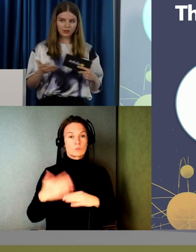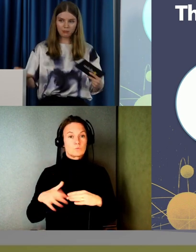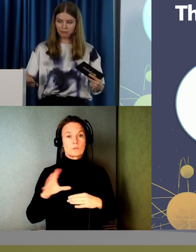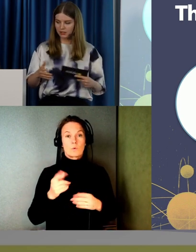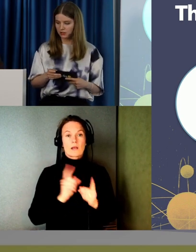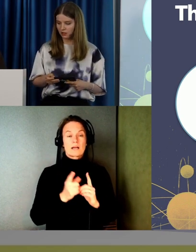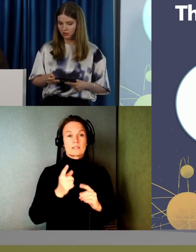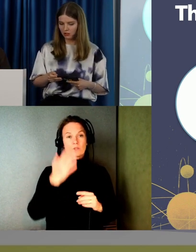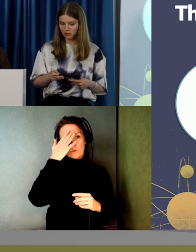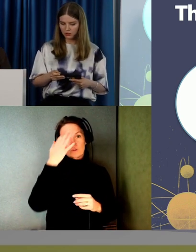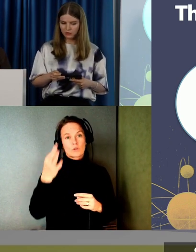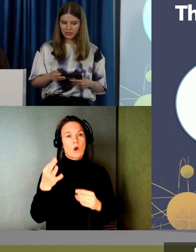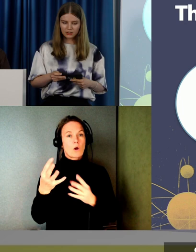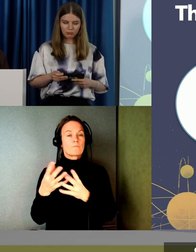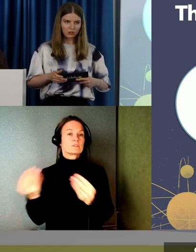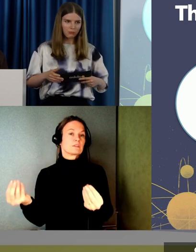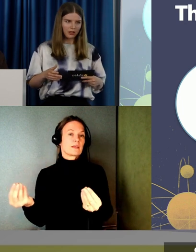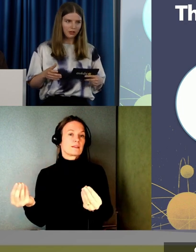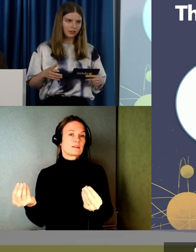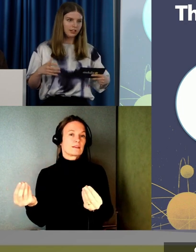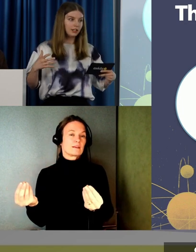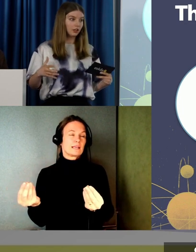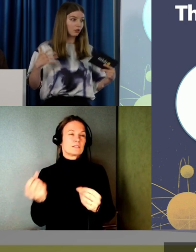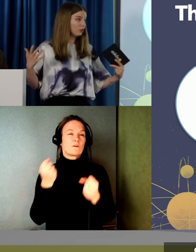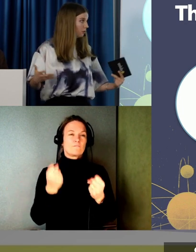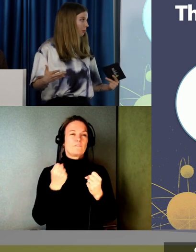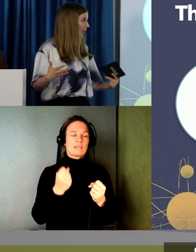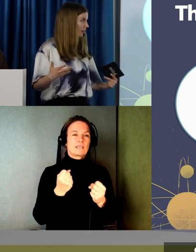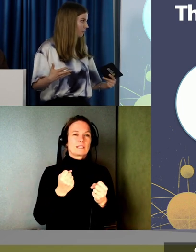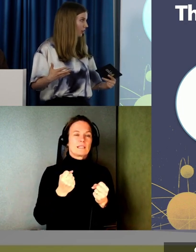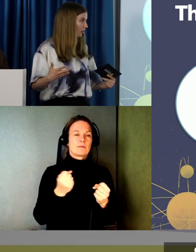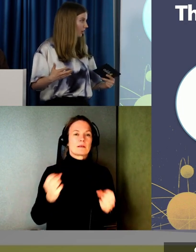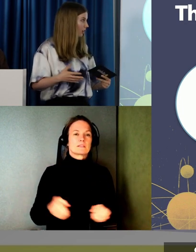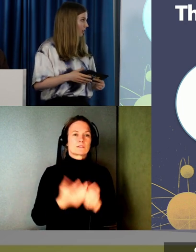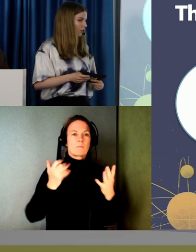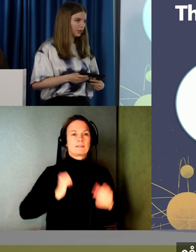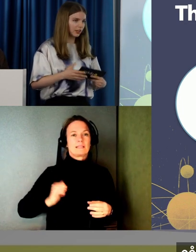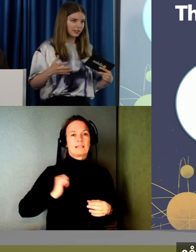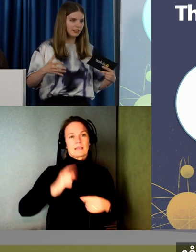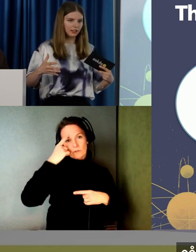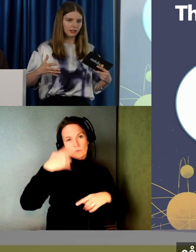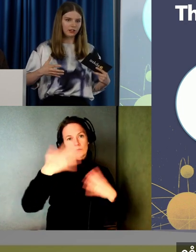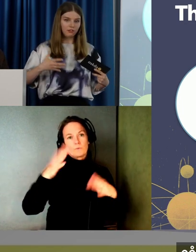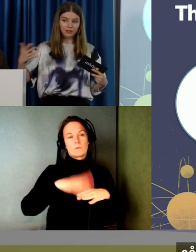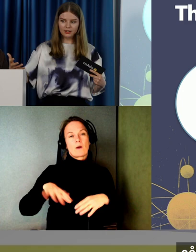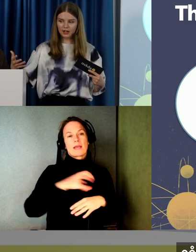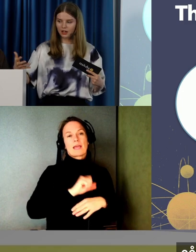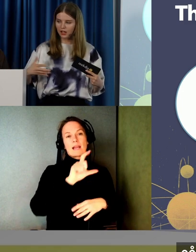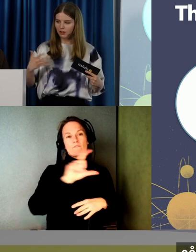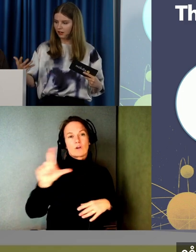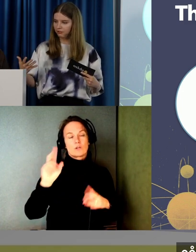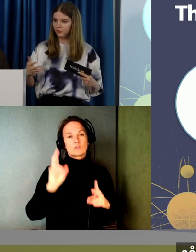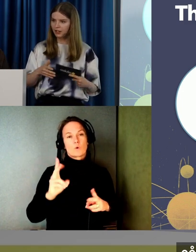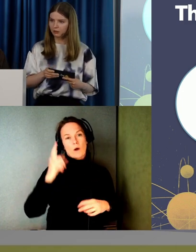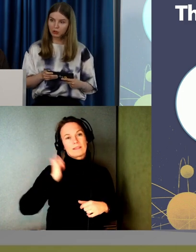kunskapstappas. Så det är viktigt att man skapar en tillgänglig kultur på hela sitt företag. Så att den här tillgängligheten lever vidare.